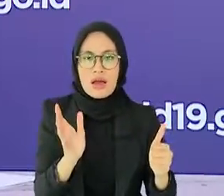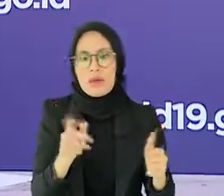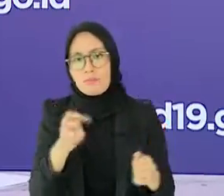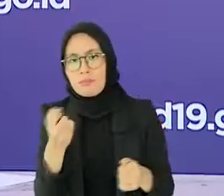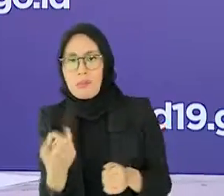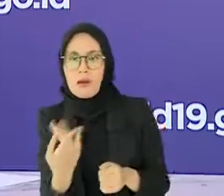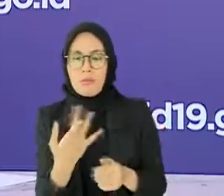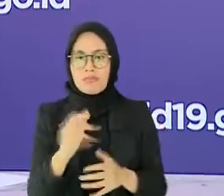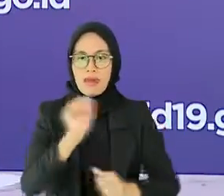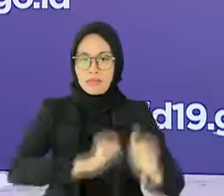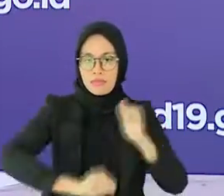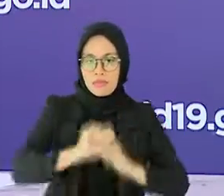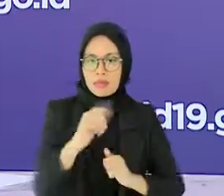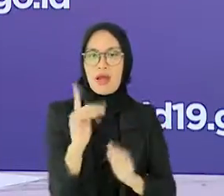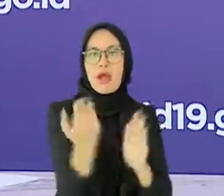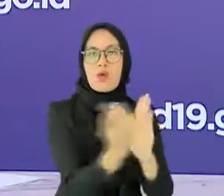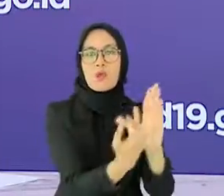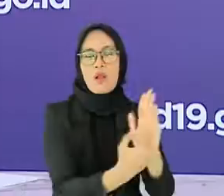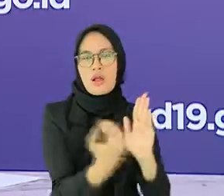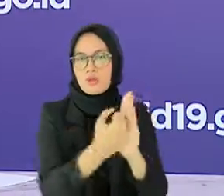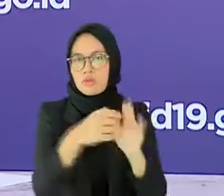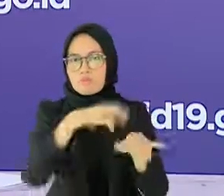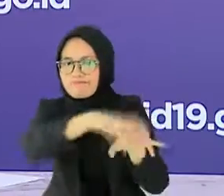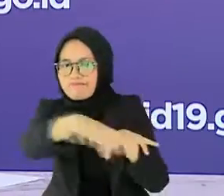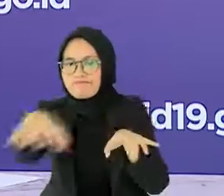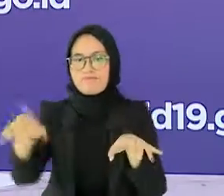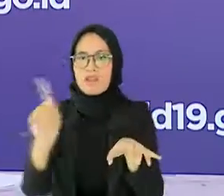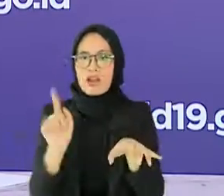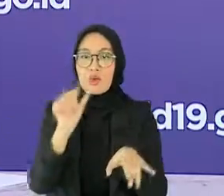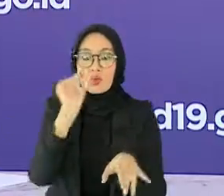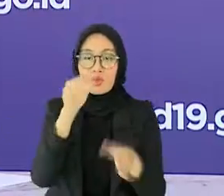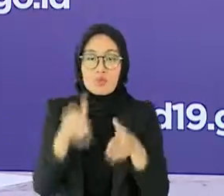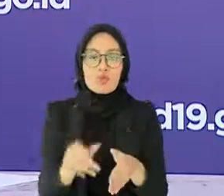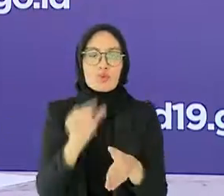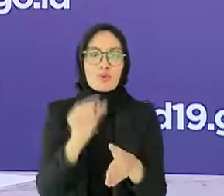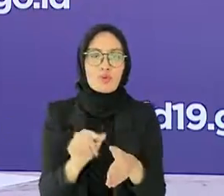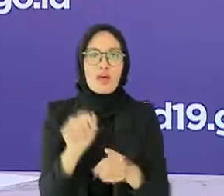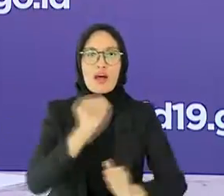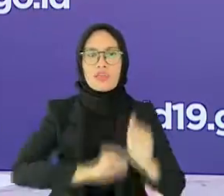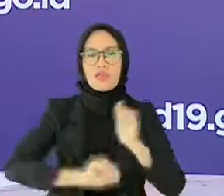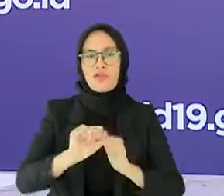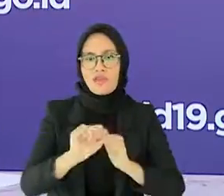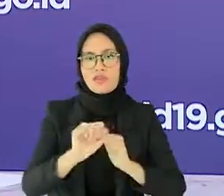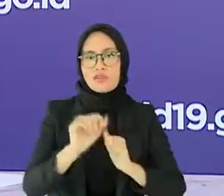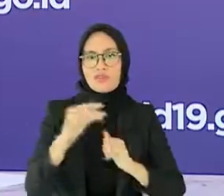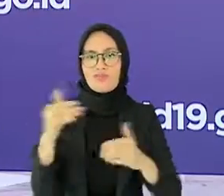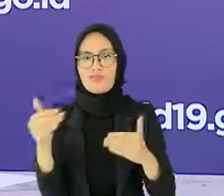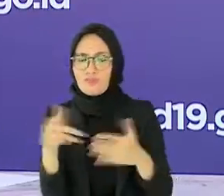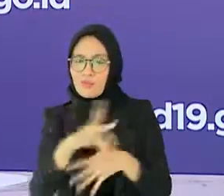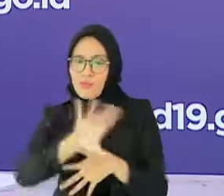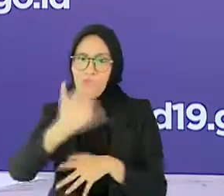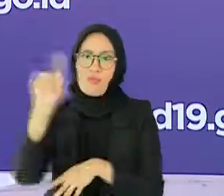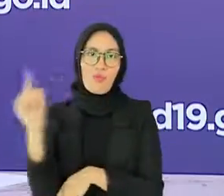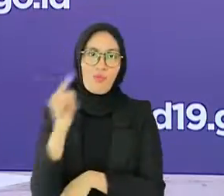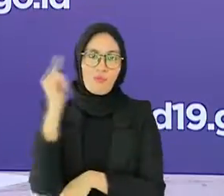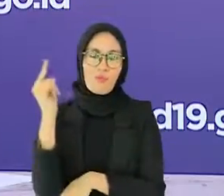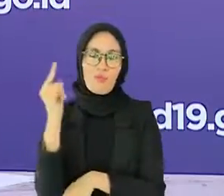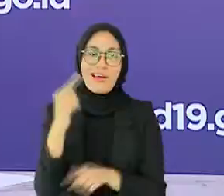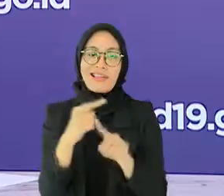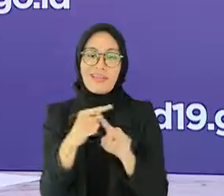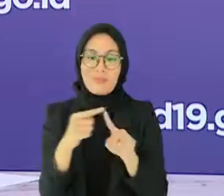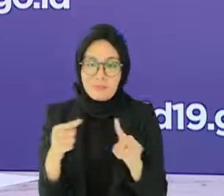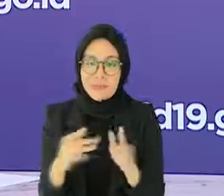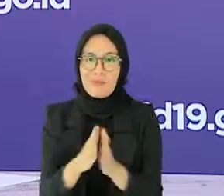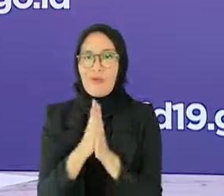berbagai aktivitas khususnya di fasilitas publik sehingga perlu disikapi dengan penerapan protokol kesehatan yang ketat